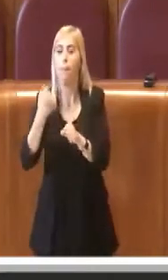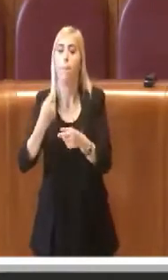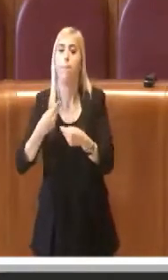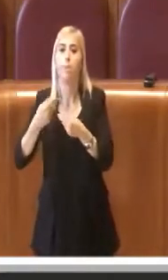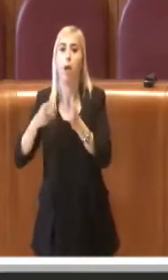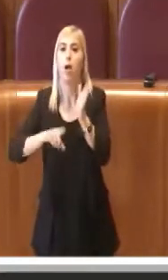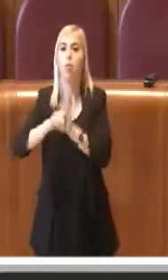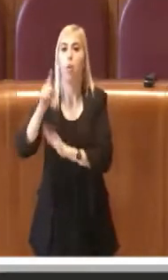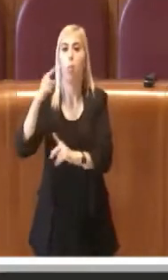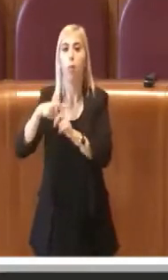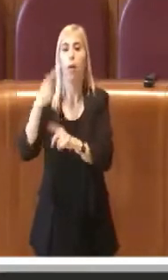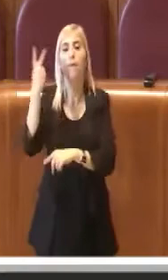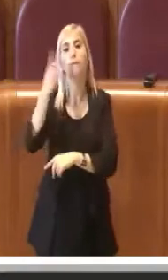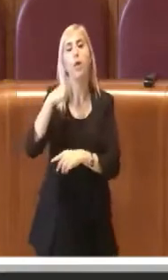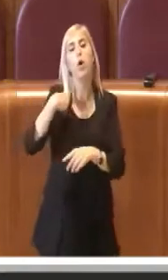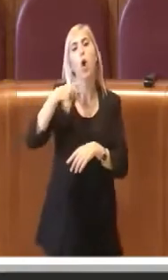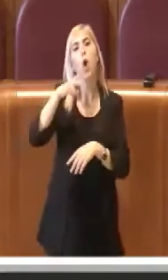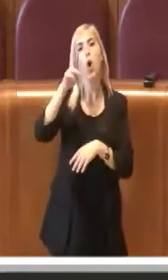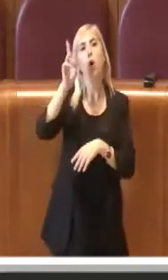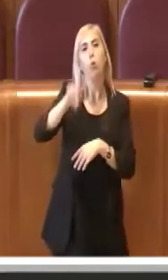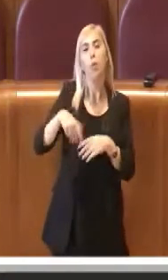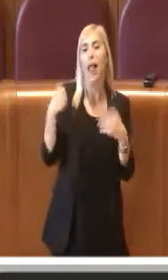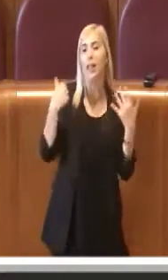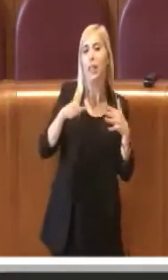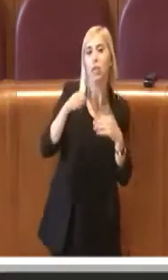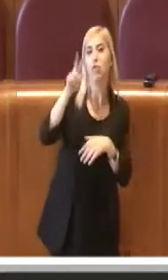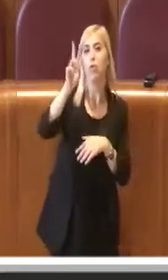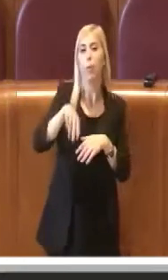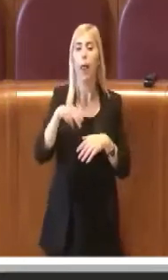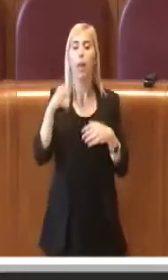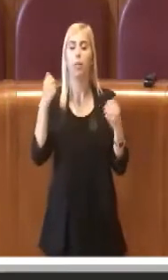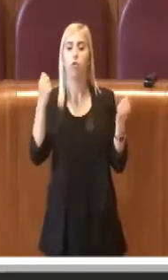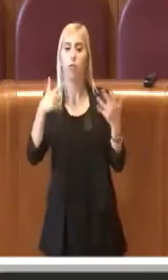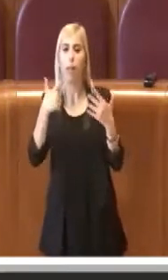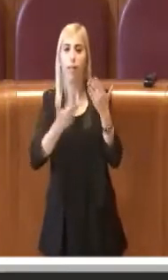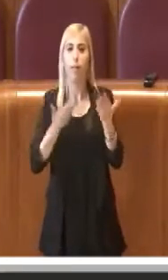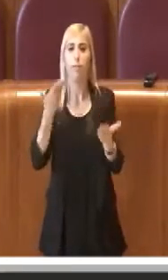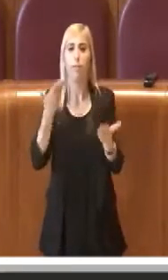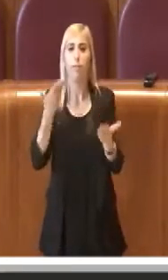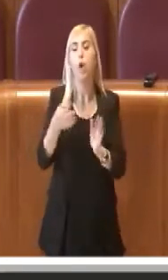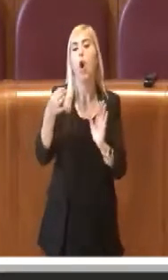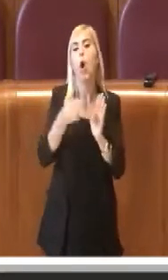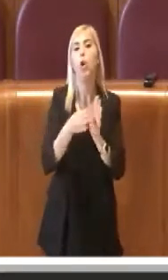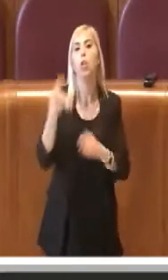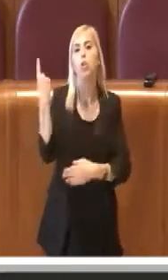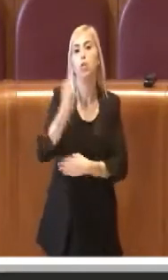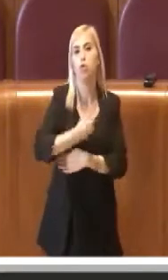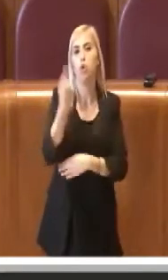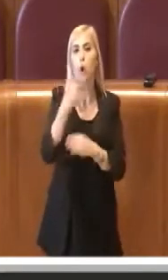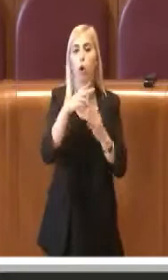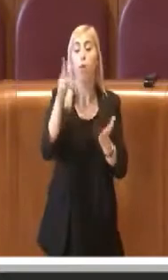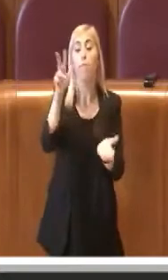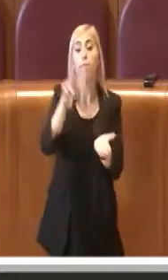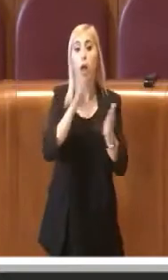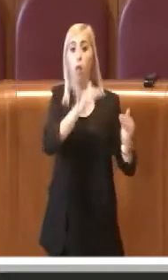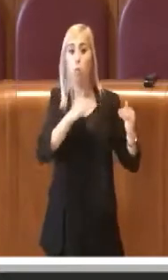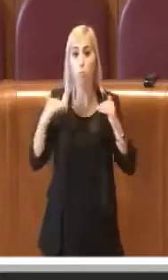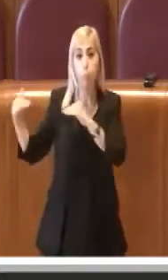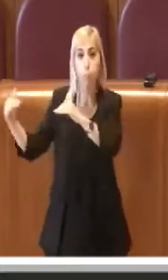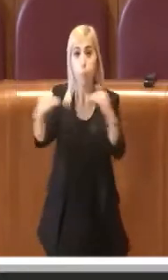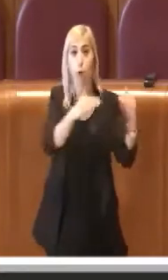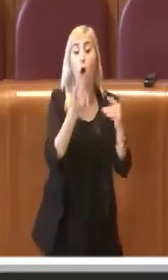già con un ordine del giorno credo del 2016-2017 votato all'unanimità che non si volevano